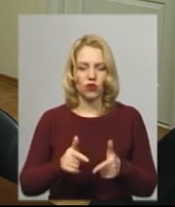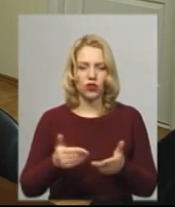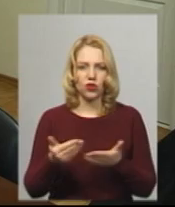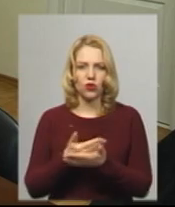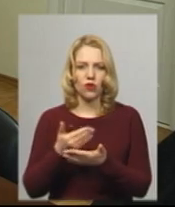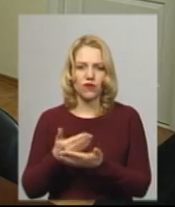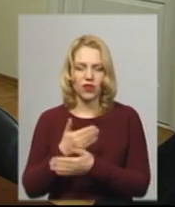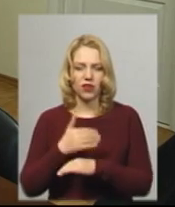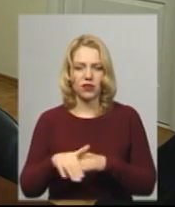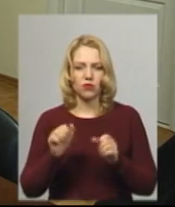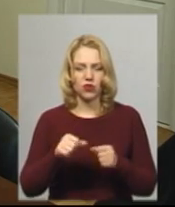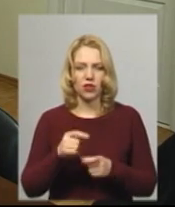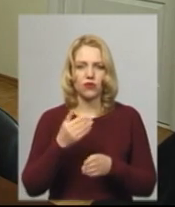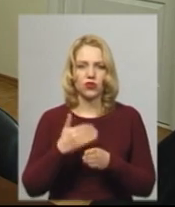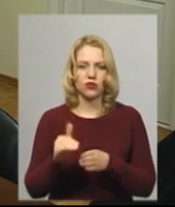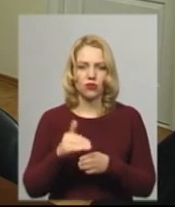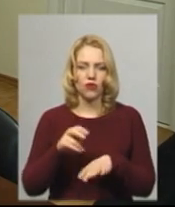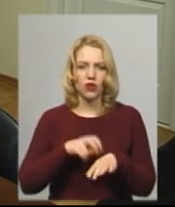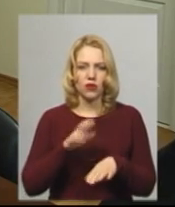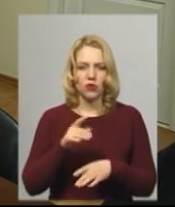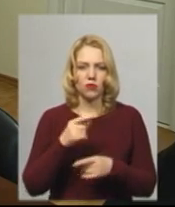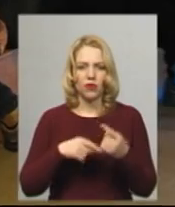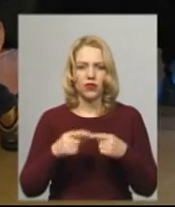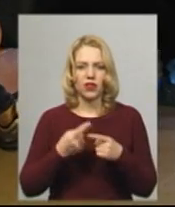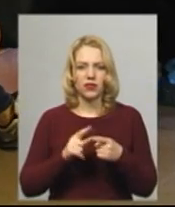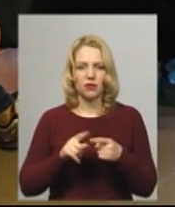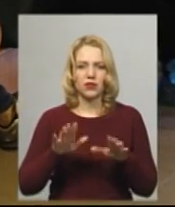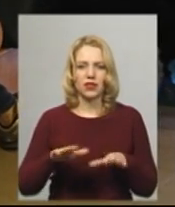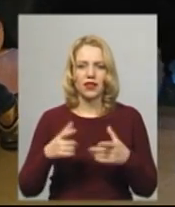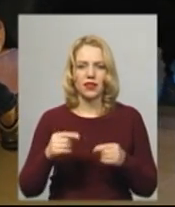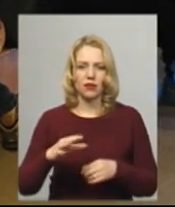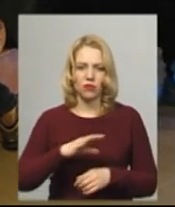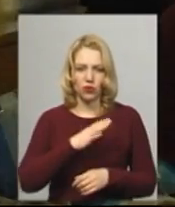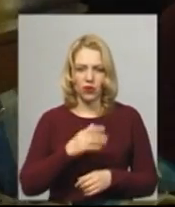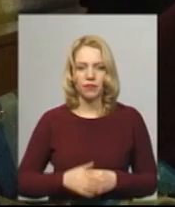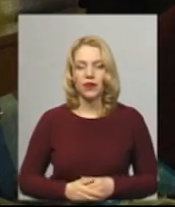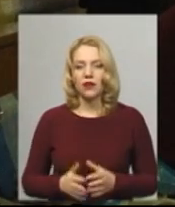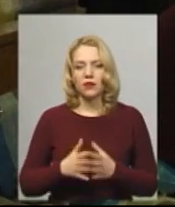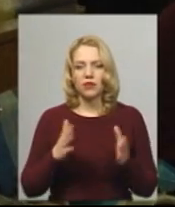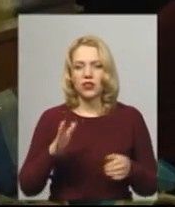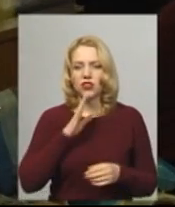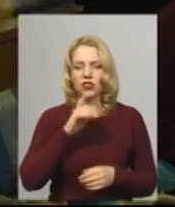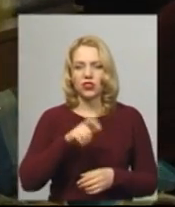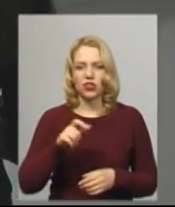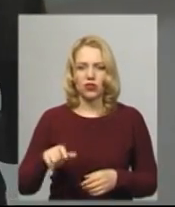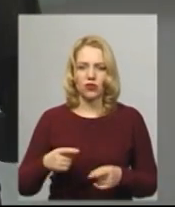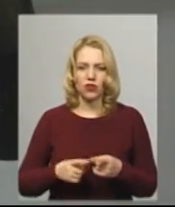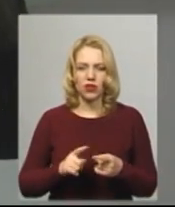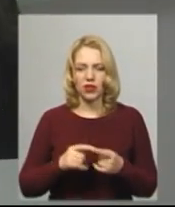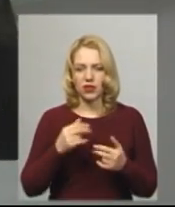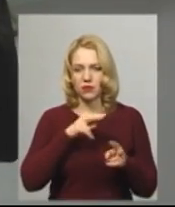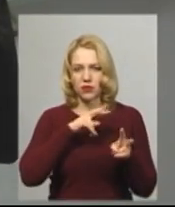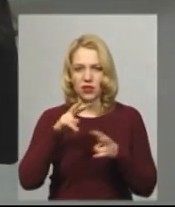Можливо, частково лікарі повернуться в ті місці, де вони були. Андрій Ропатан додає, більшість жінок з різних мікрорайонів міста давно